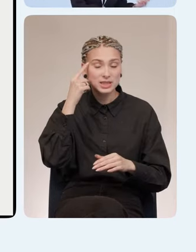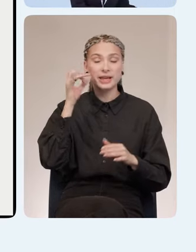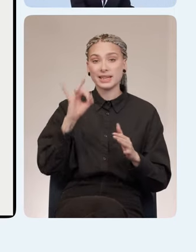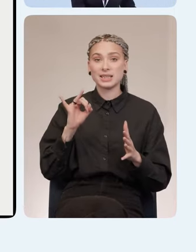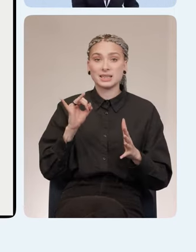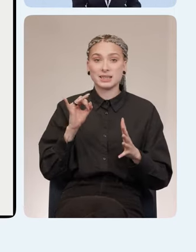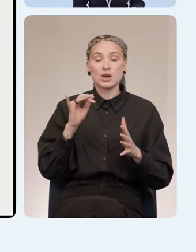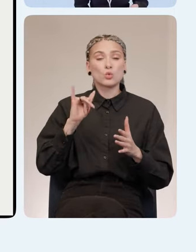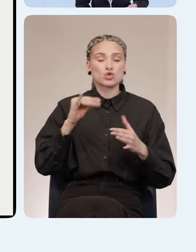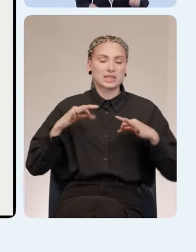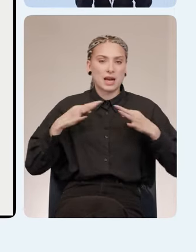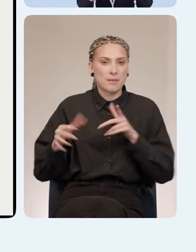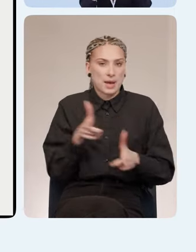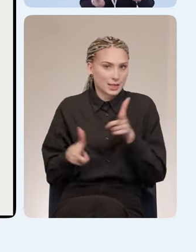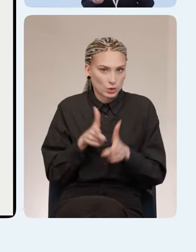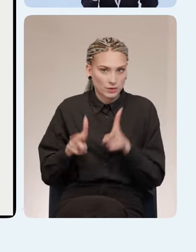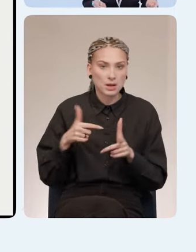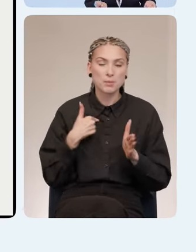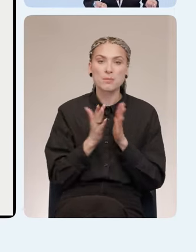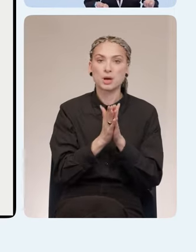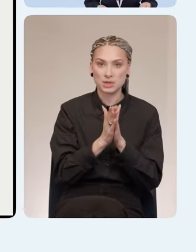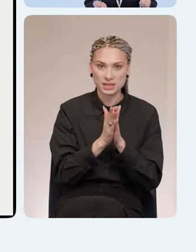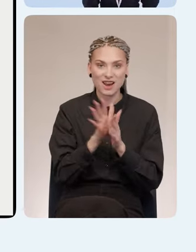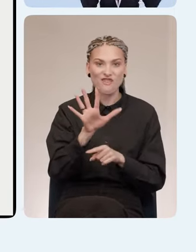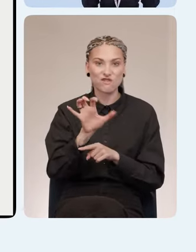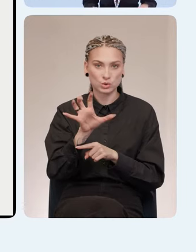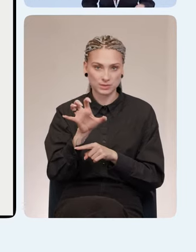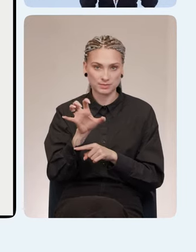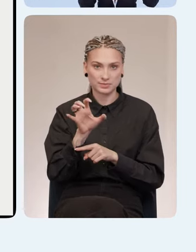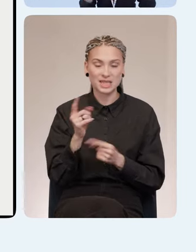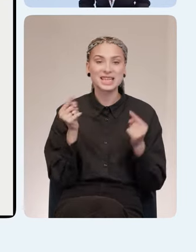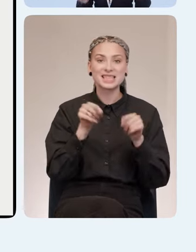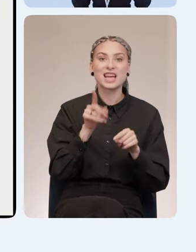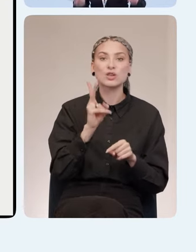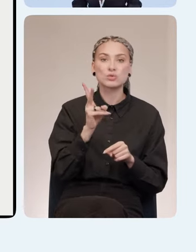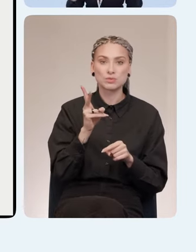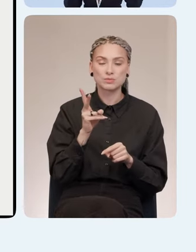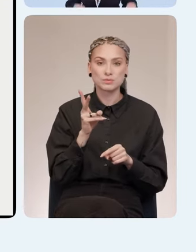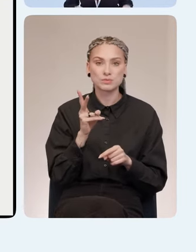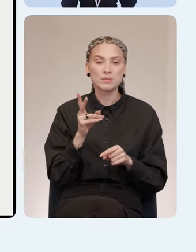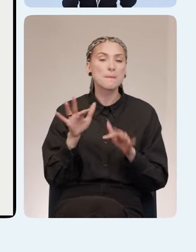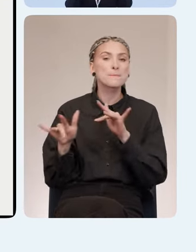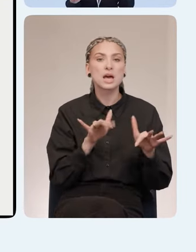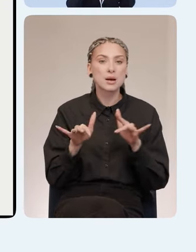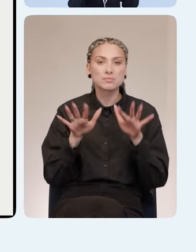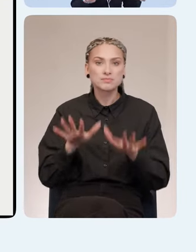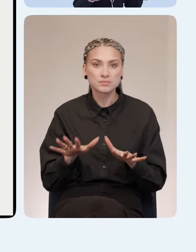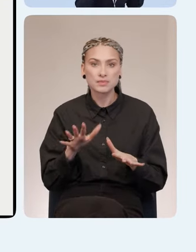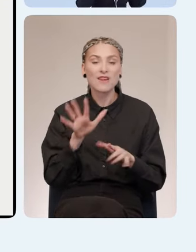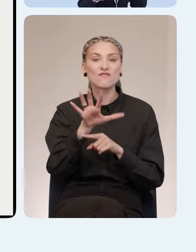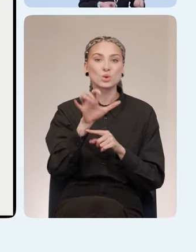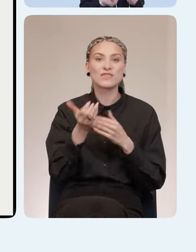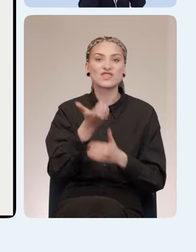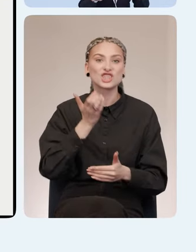уже за несколько месяцев. И мы попросили фотки. Вот из тех парков, где будут мероприятия, вышлите нам фотки